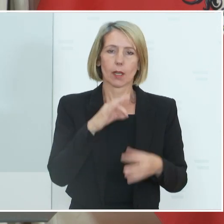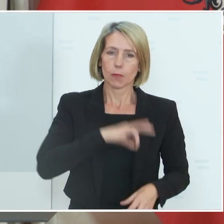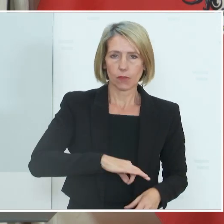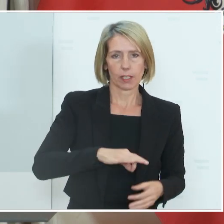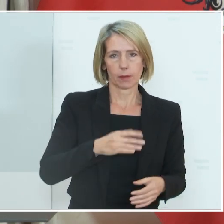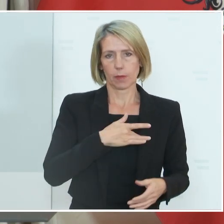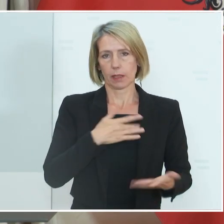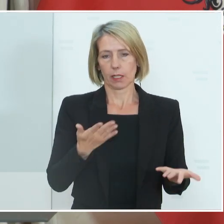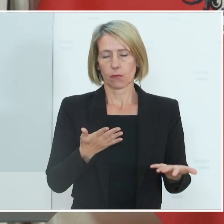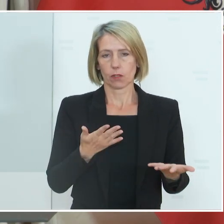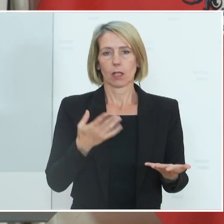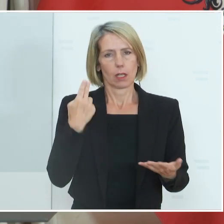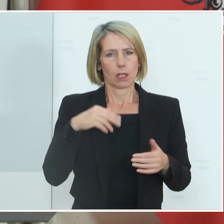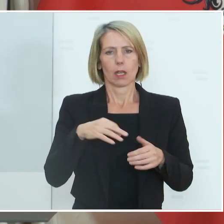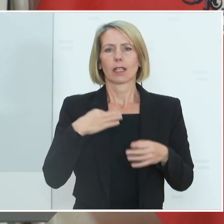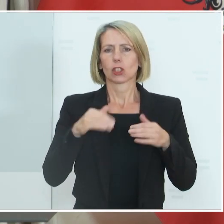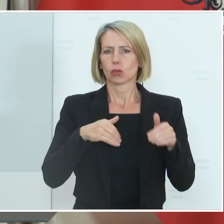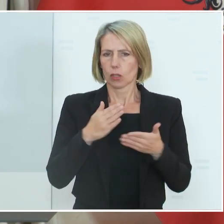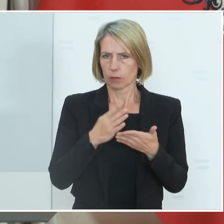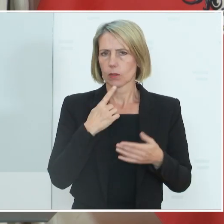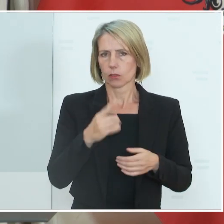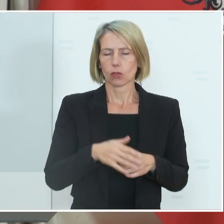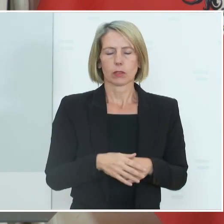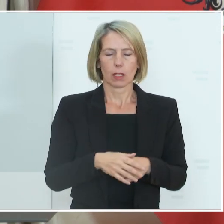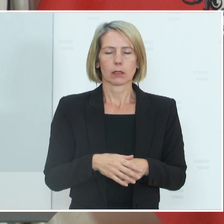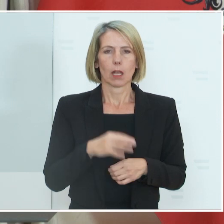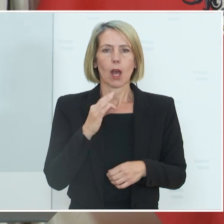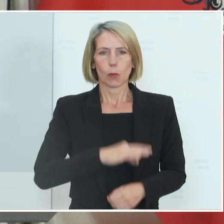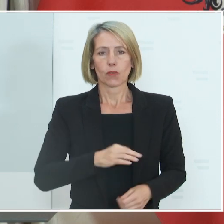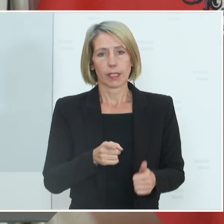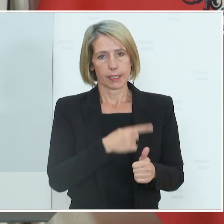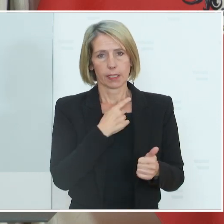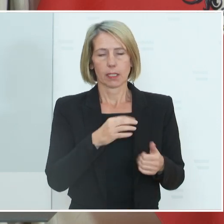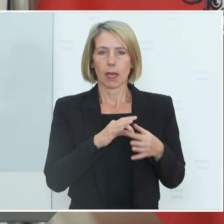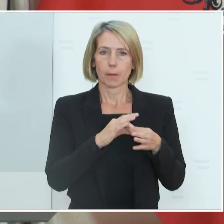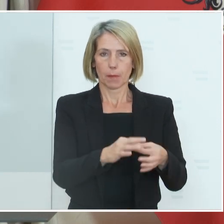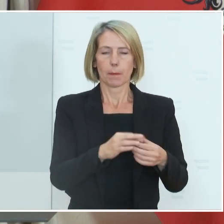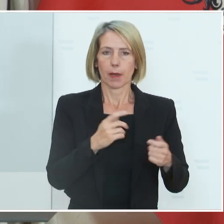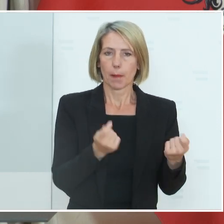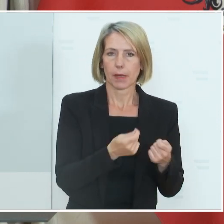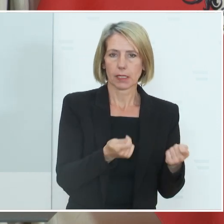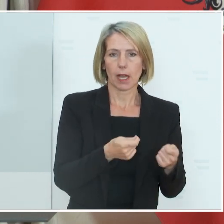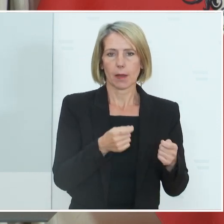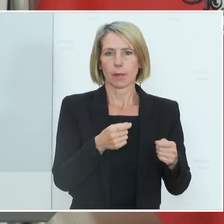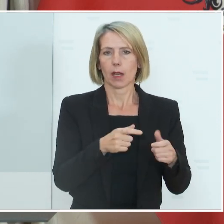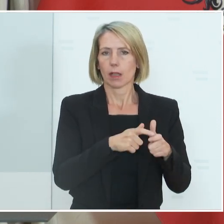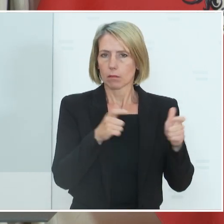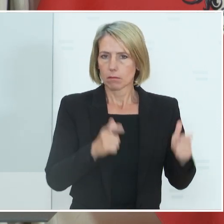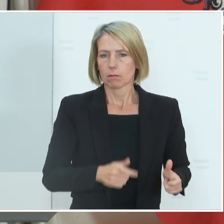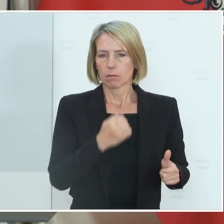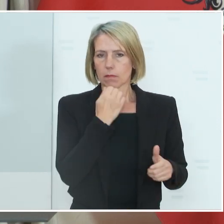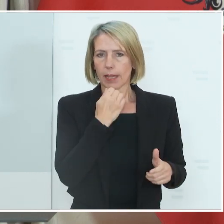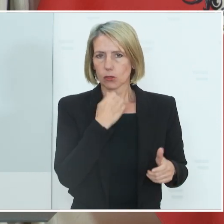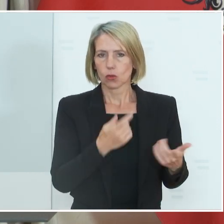Gesundheitsminister hat schon angesprochen, wir haben eine Pflicht, die sowohl Betreiber, Inhaber als auch Arbeitnehmerinnen und